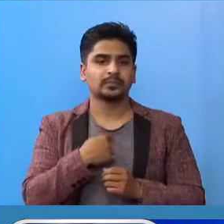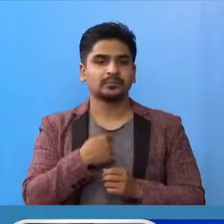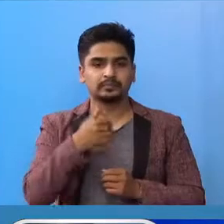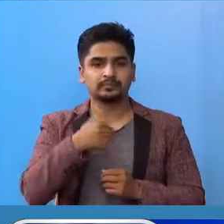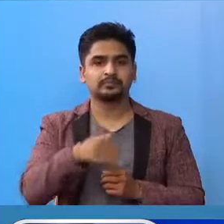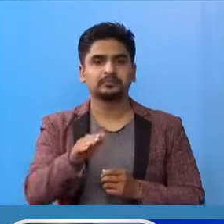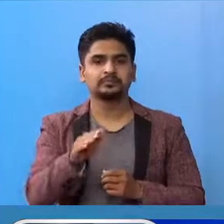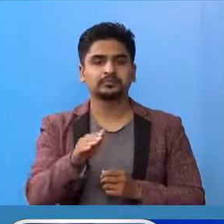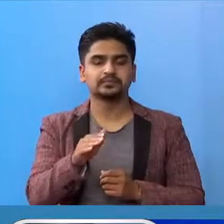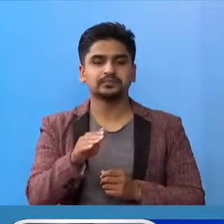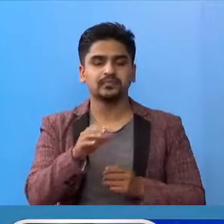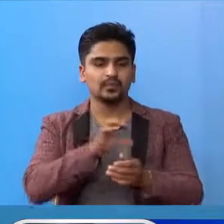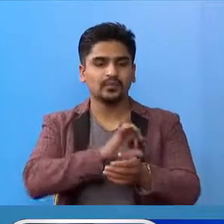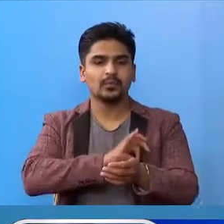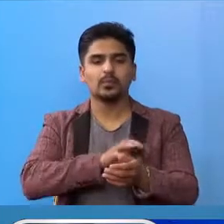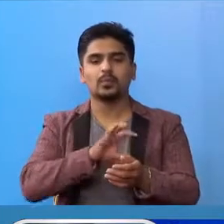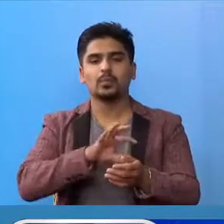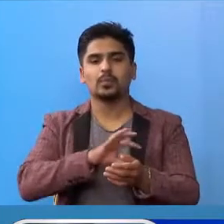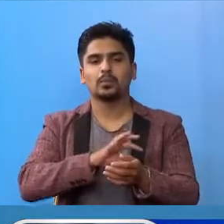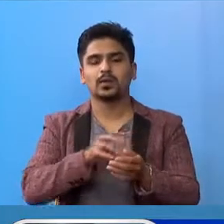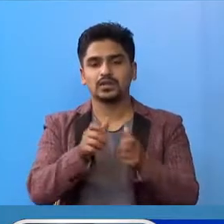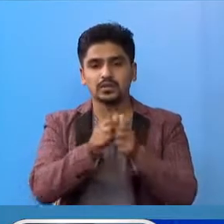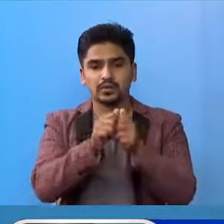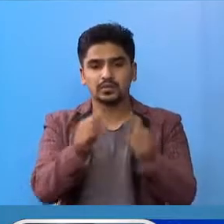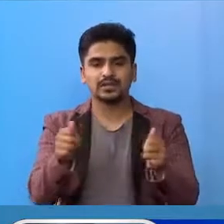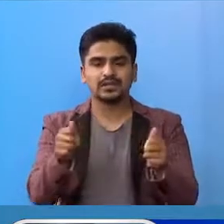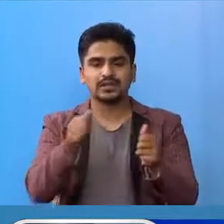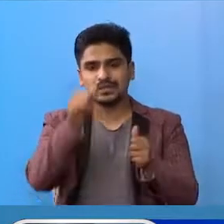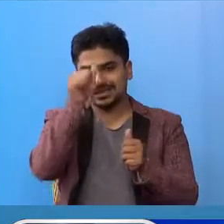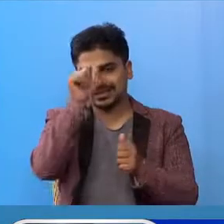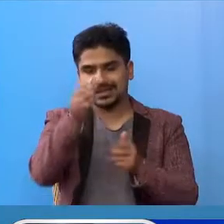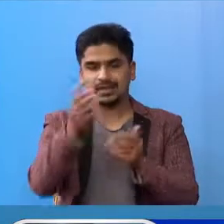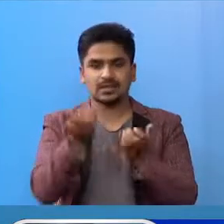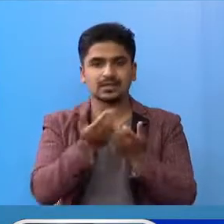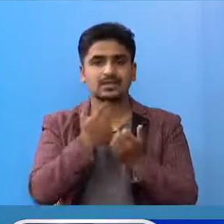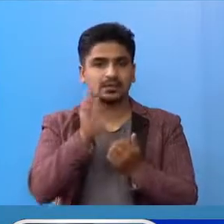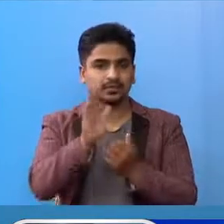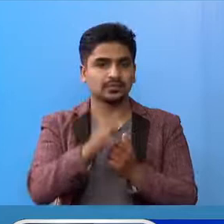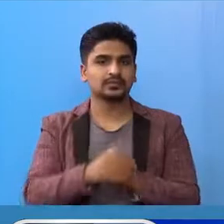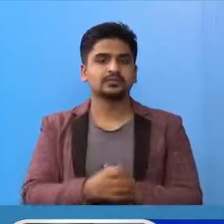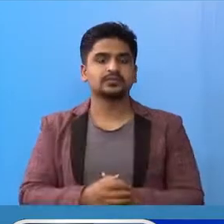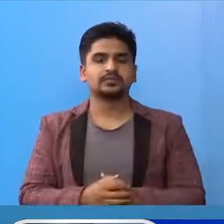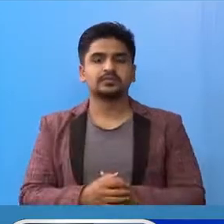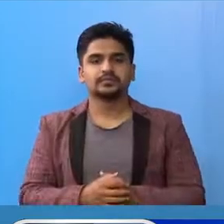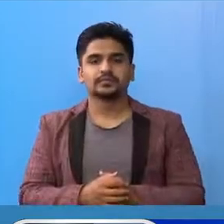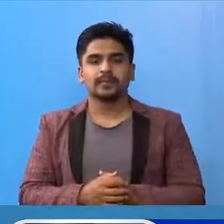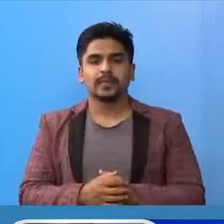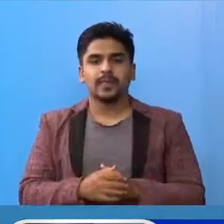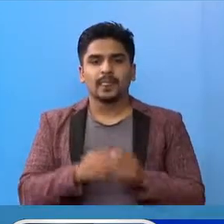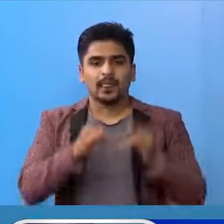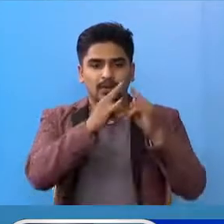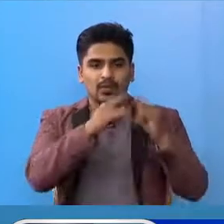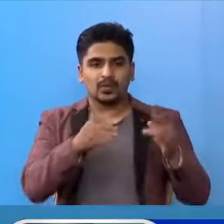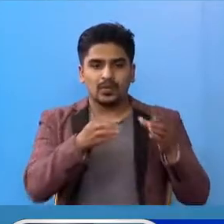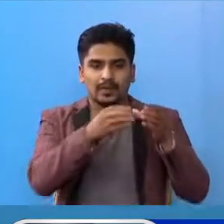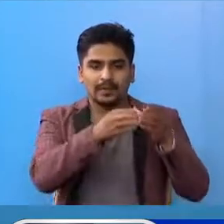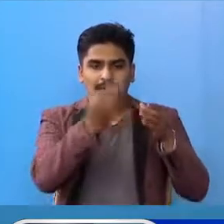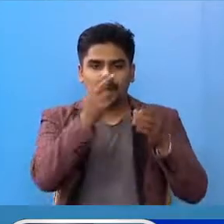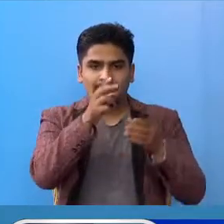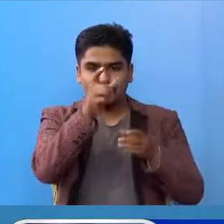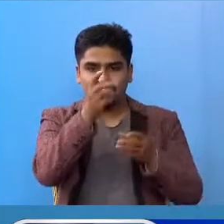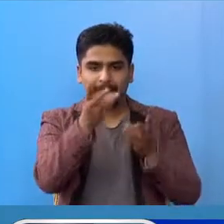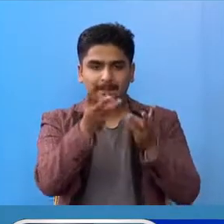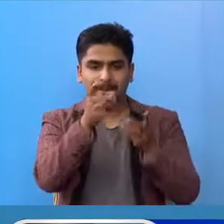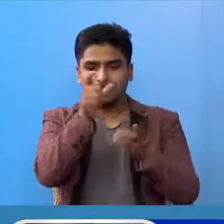प्रदेश वाइज विवर अण प्रस्तुत गर्न चाहां छू क्वारिंटीन मा वैका बेक्तियर को